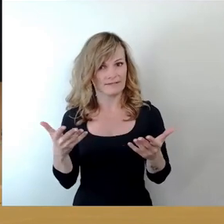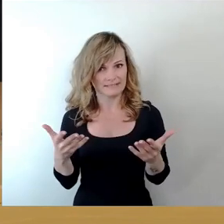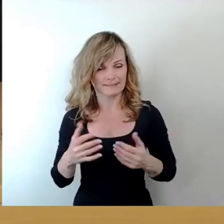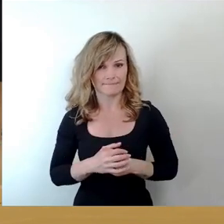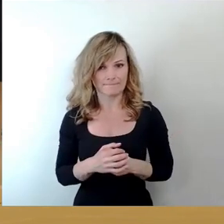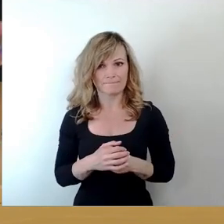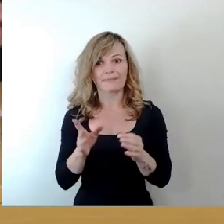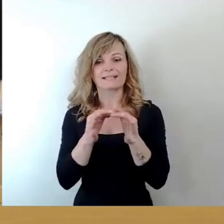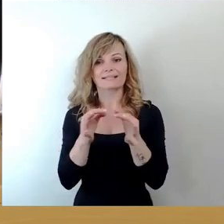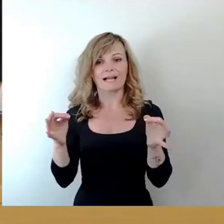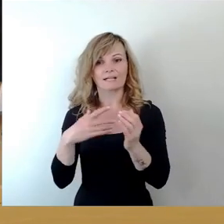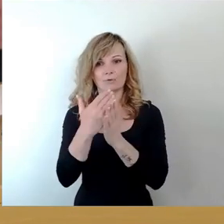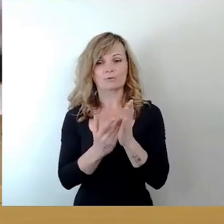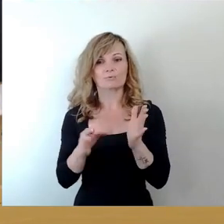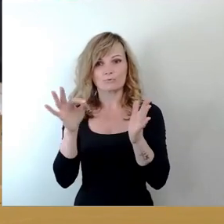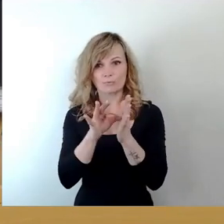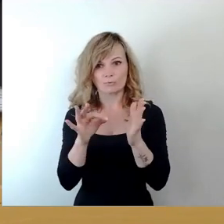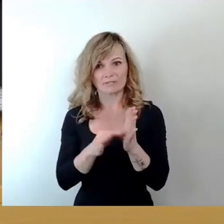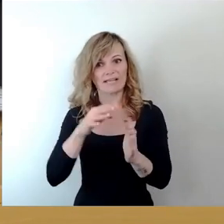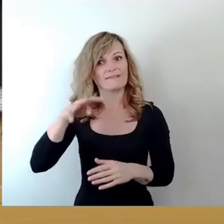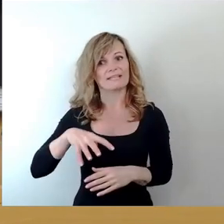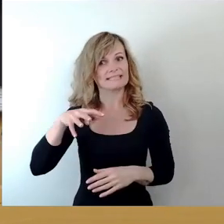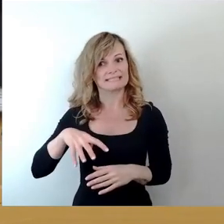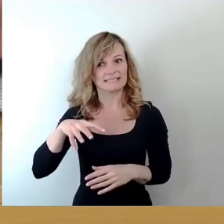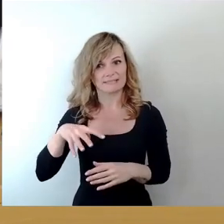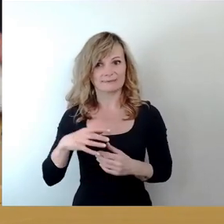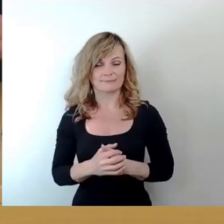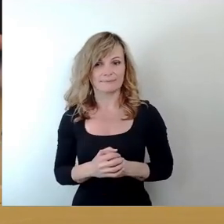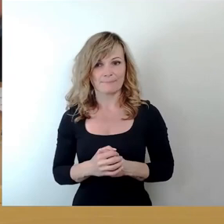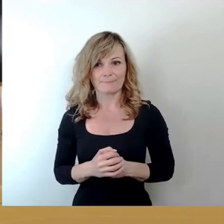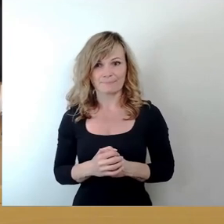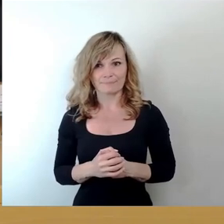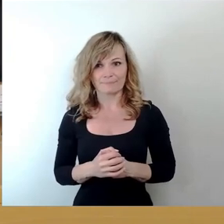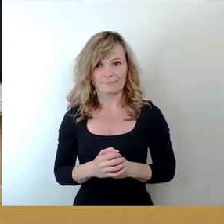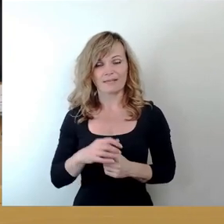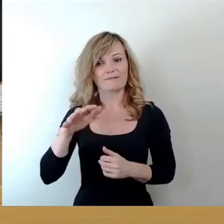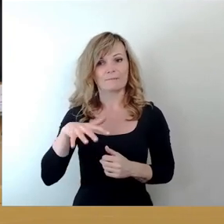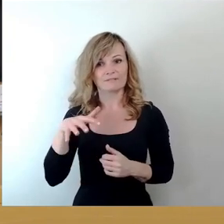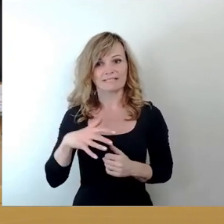Tagesordnungspunkte 14, 15,